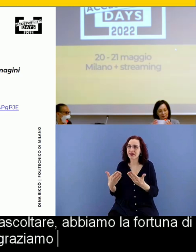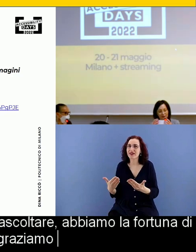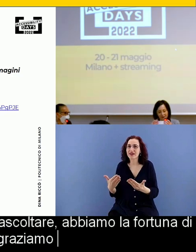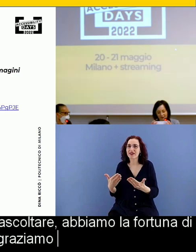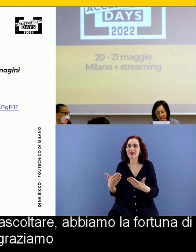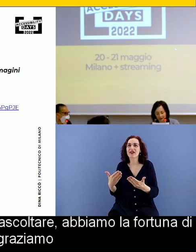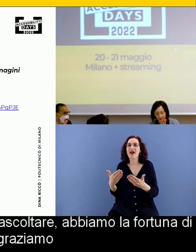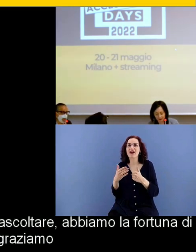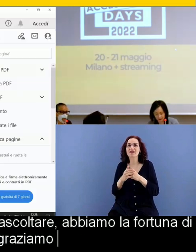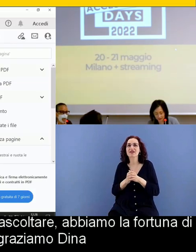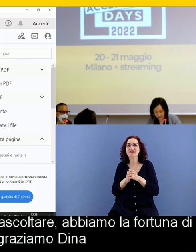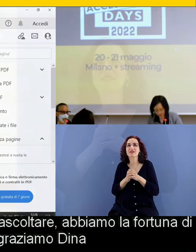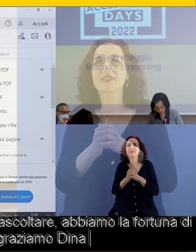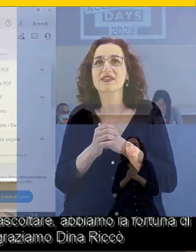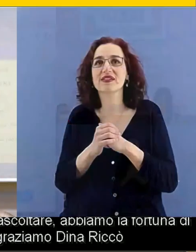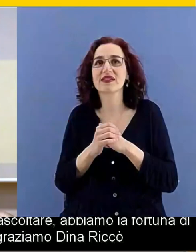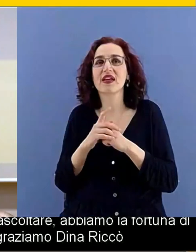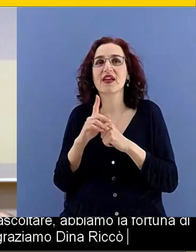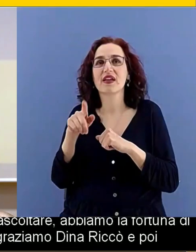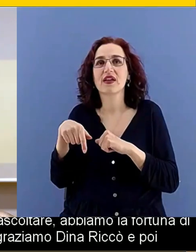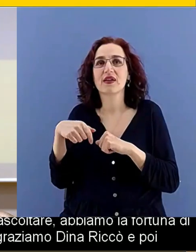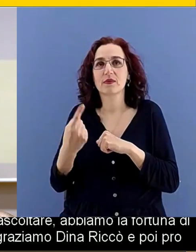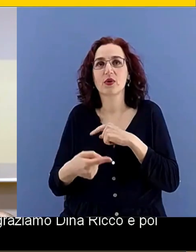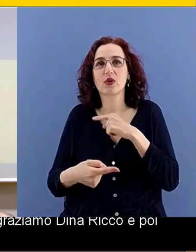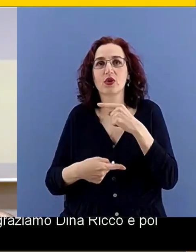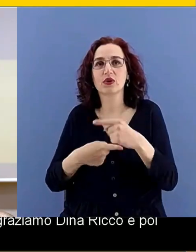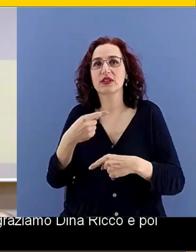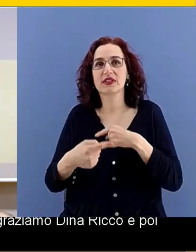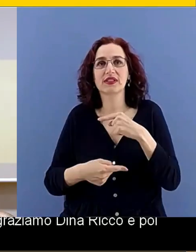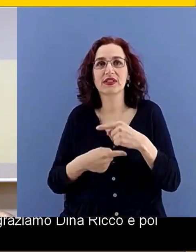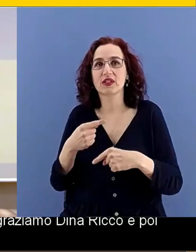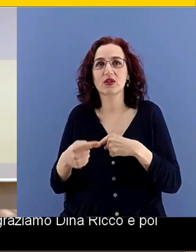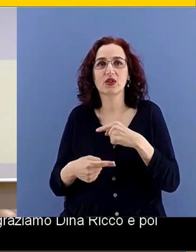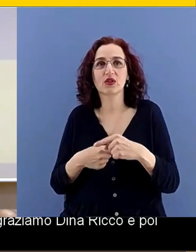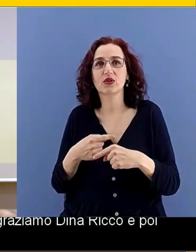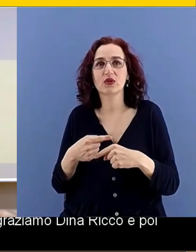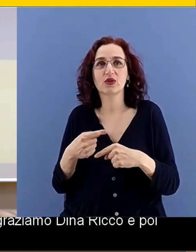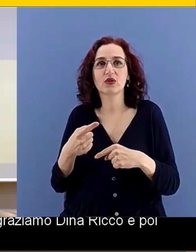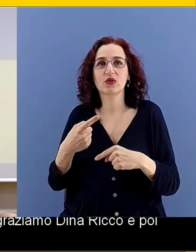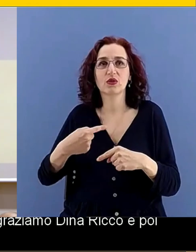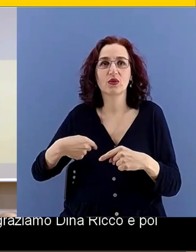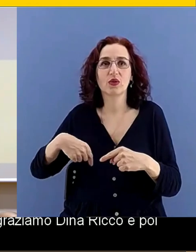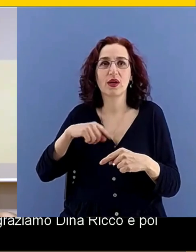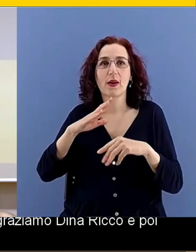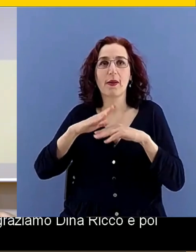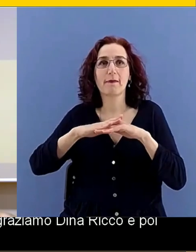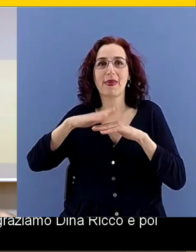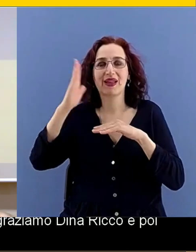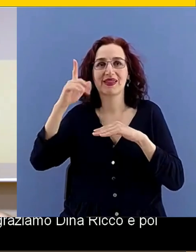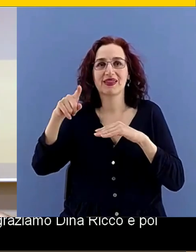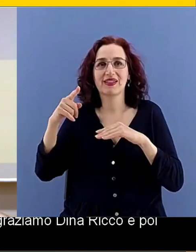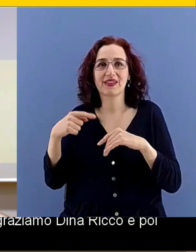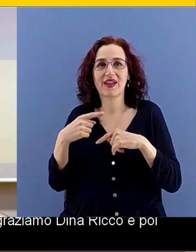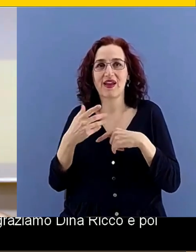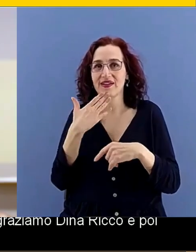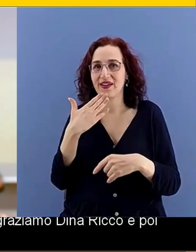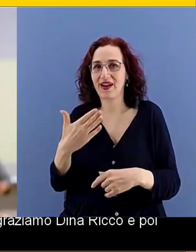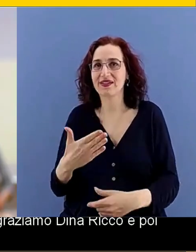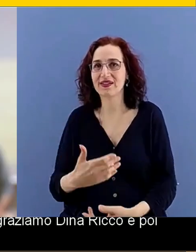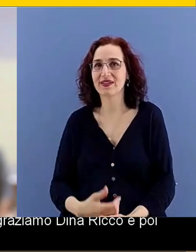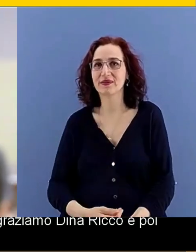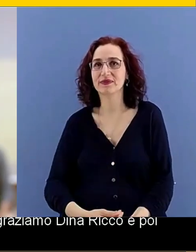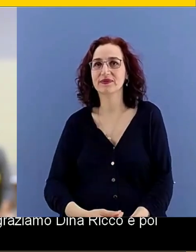e poi proseguiamo con la nostra mattinata grazie grazie